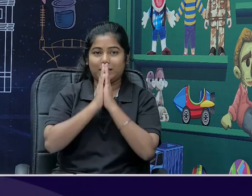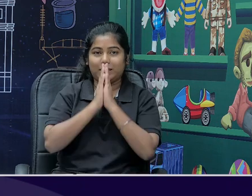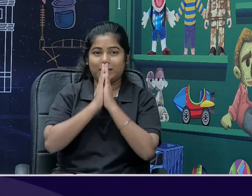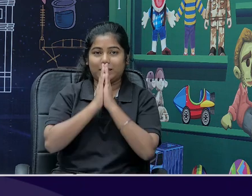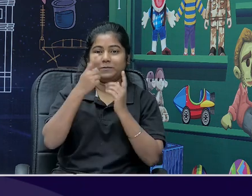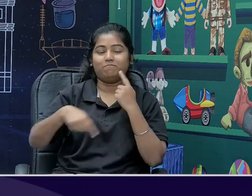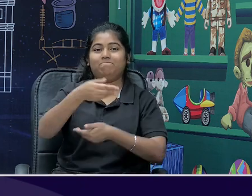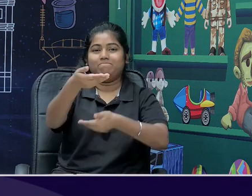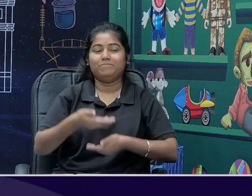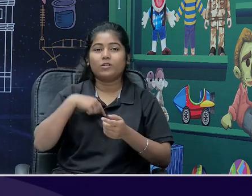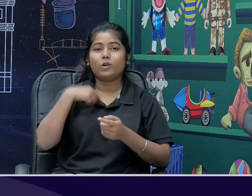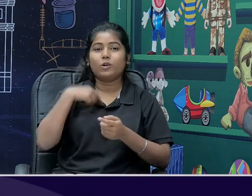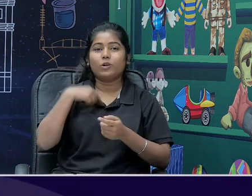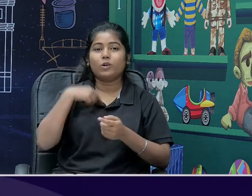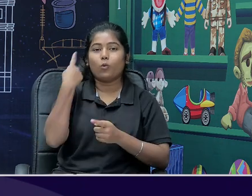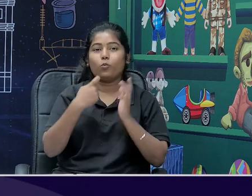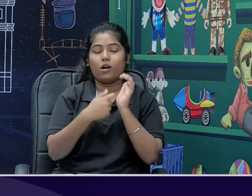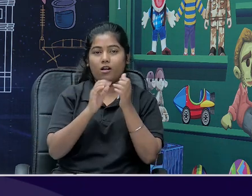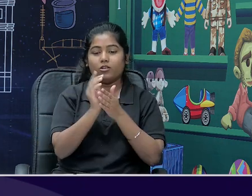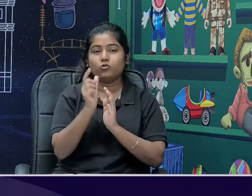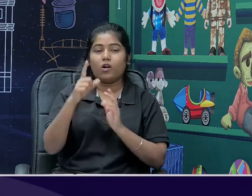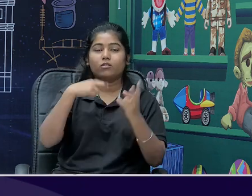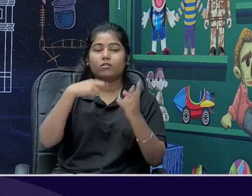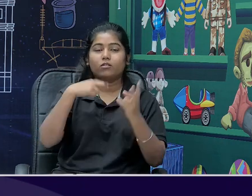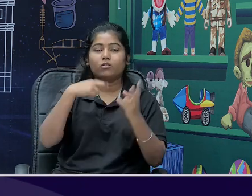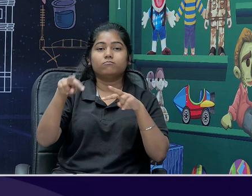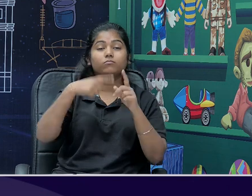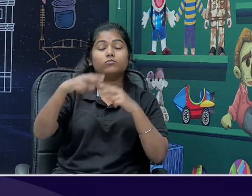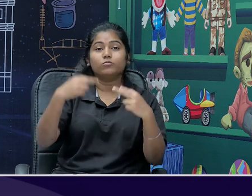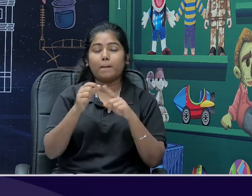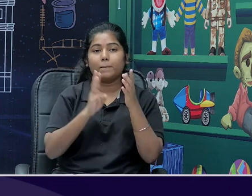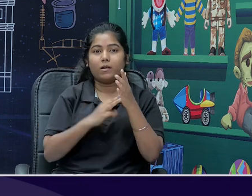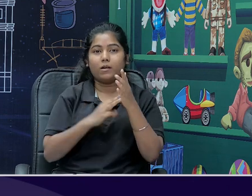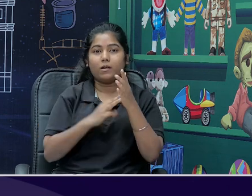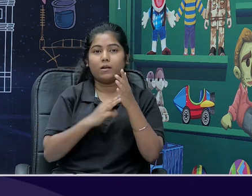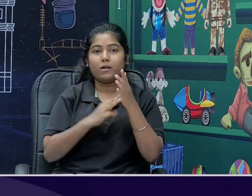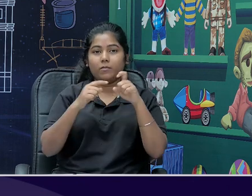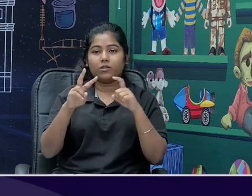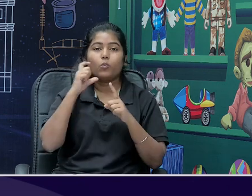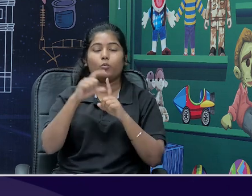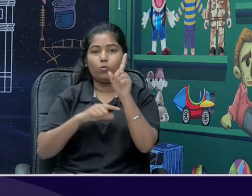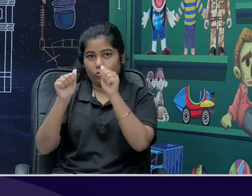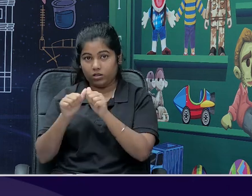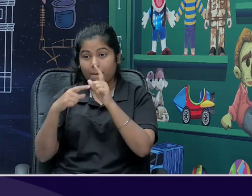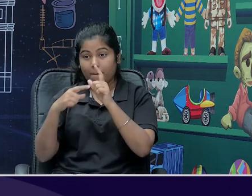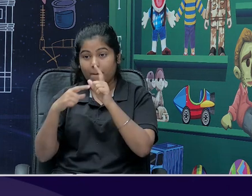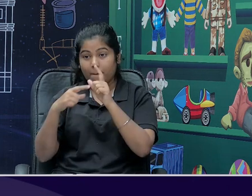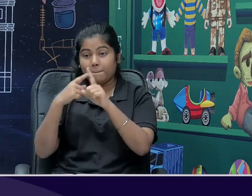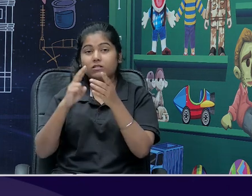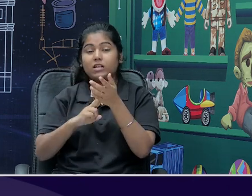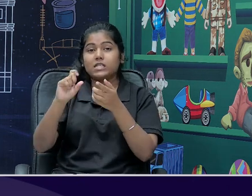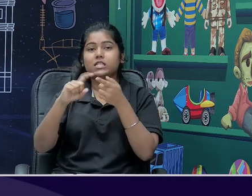नमस्कार आप सभी का स्वागत है मैं हूँ राहूल और आप देख रहे हैं PME विद्या चैनल और NCERT का ओफिशल यूट्यूब चैनल